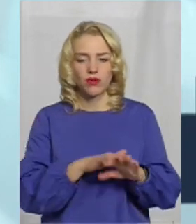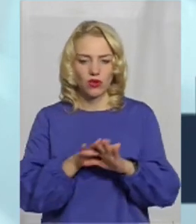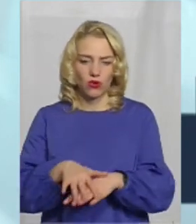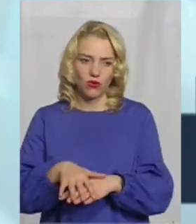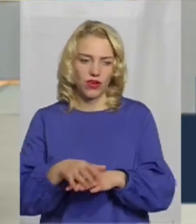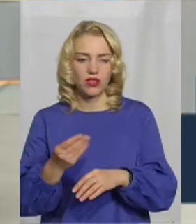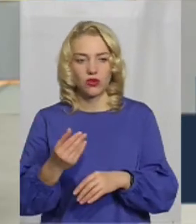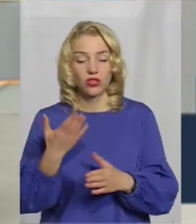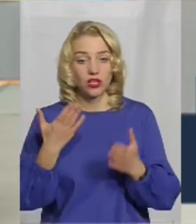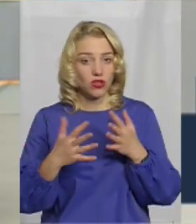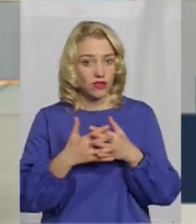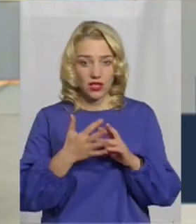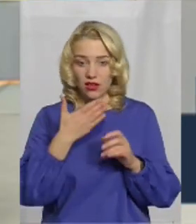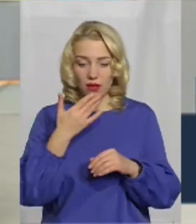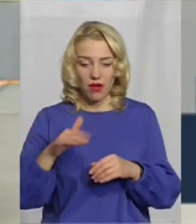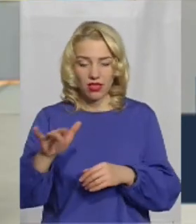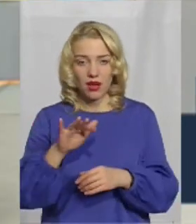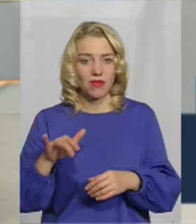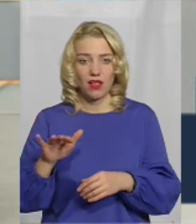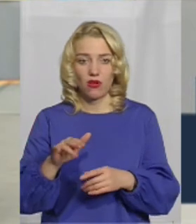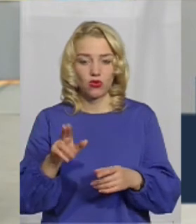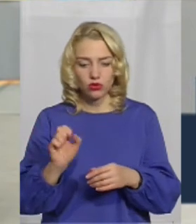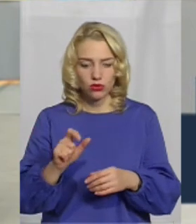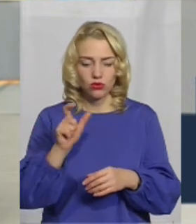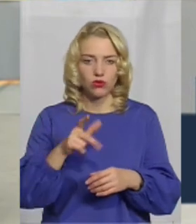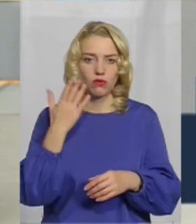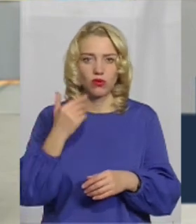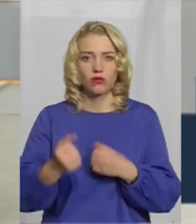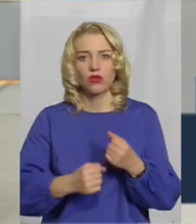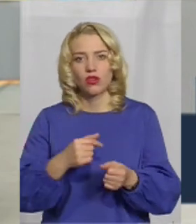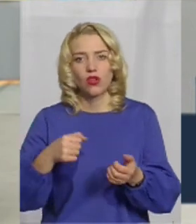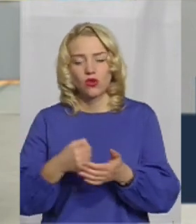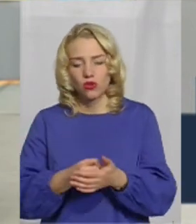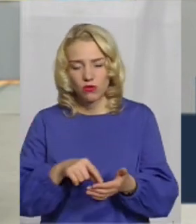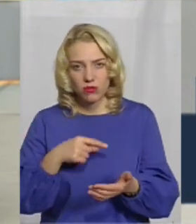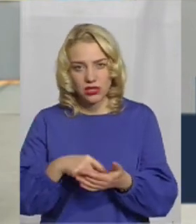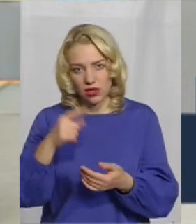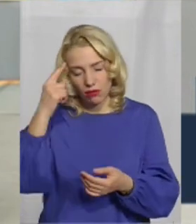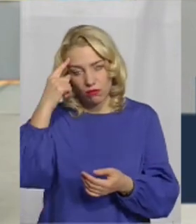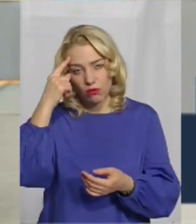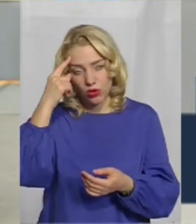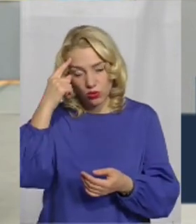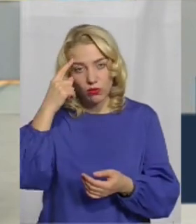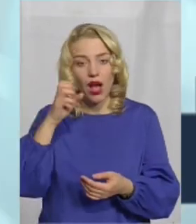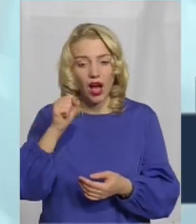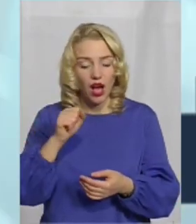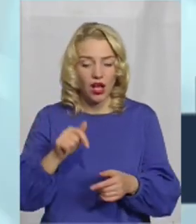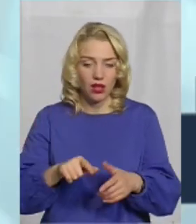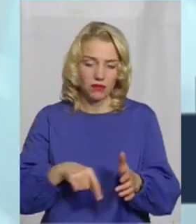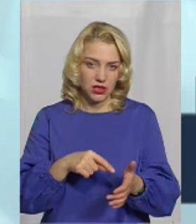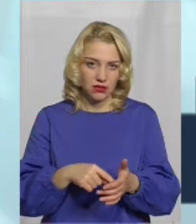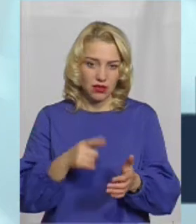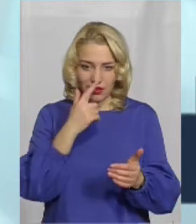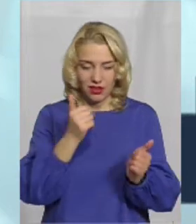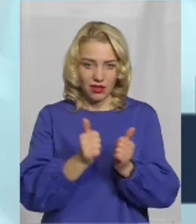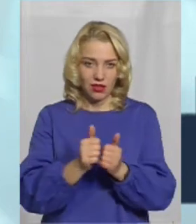селі по терміналу немає, так, потрібно їхати до міста, то людина ще може 10 разів подумати. А все-таки міські жителі